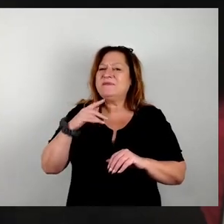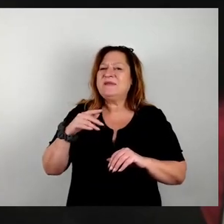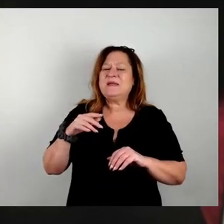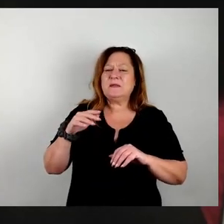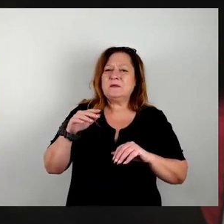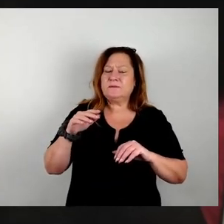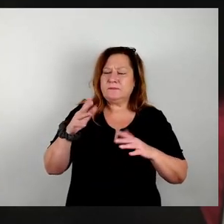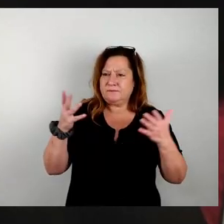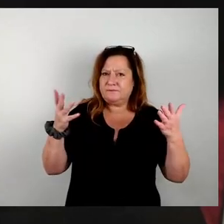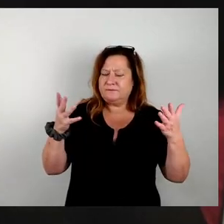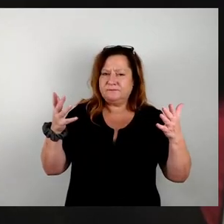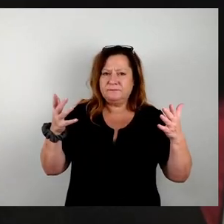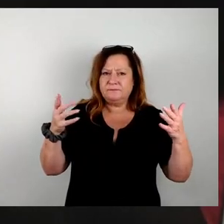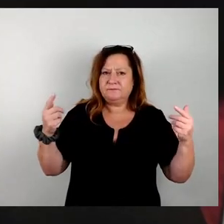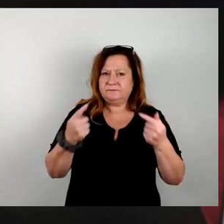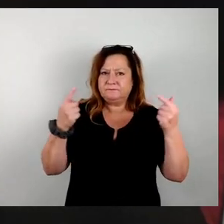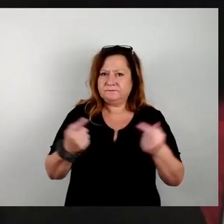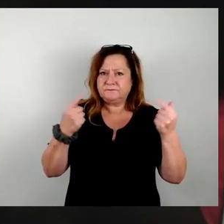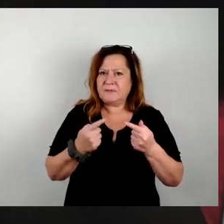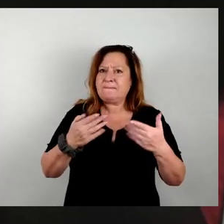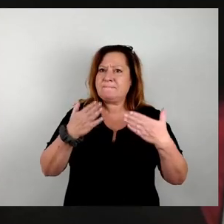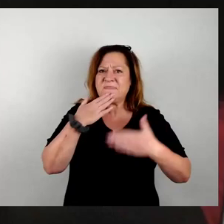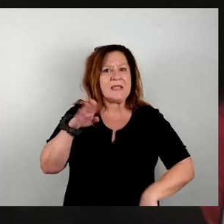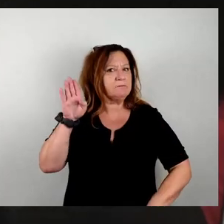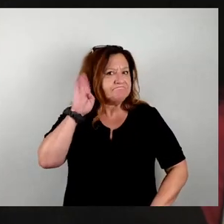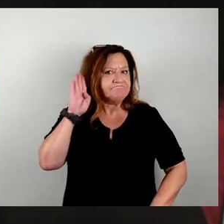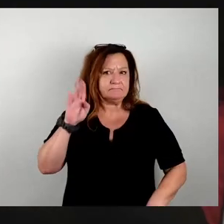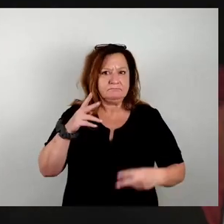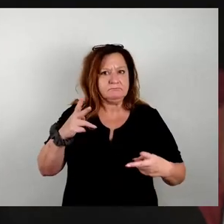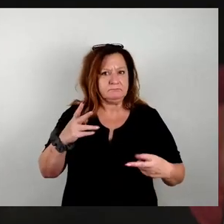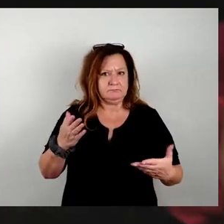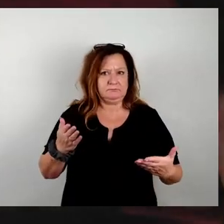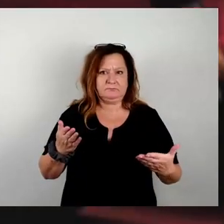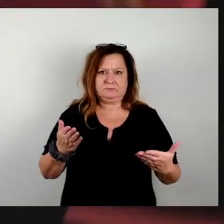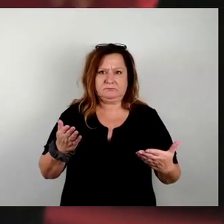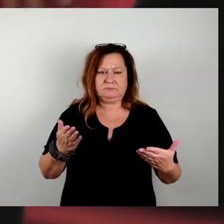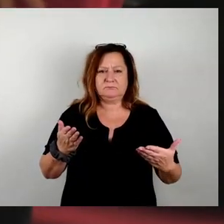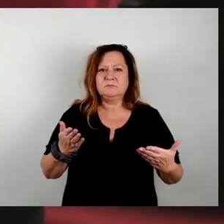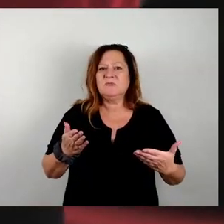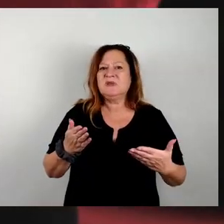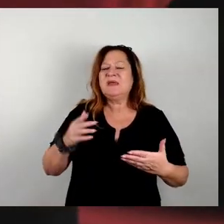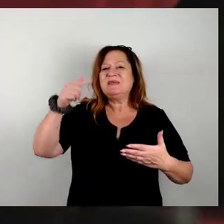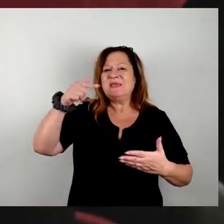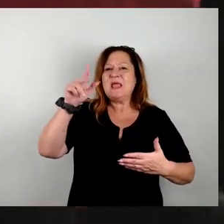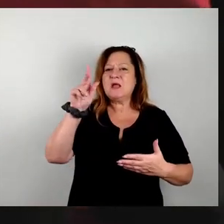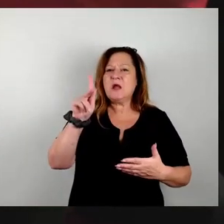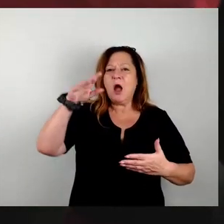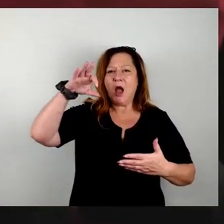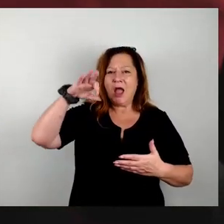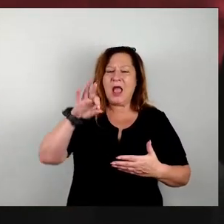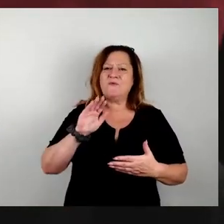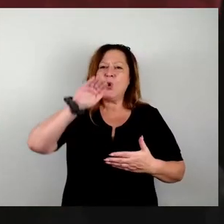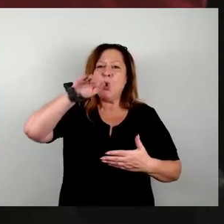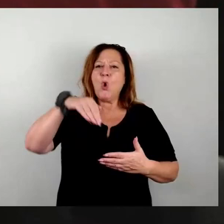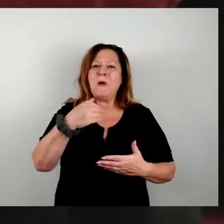Vielleicht können Sie noch mal zuhören, Herr Schmählich. Dieser ganze TKF hat über 200 Milliarden Euro